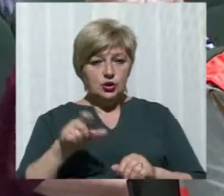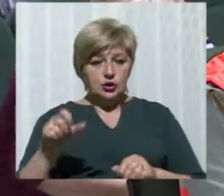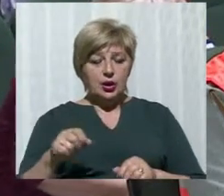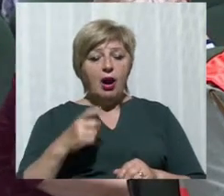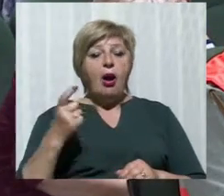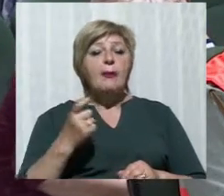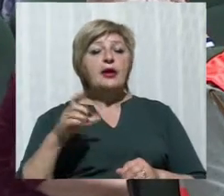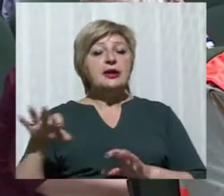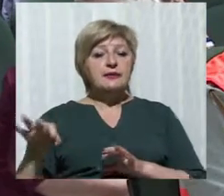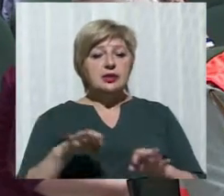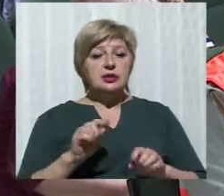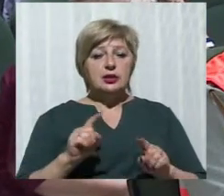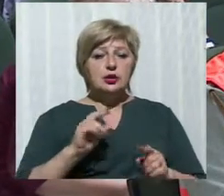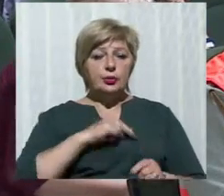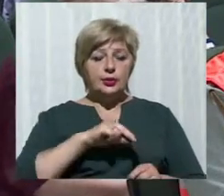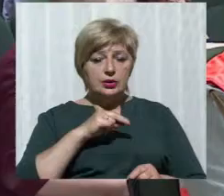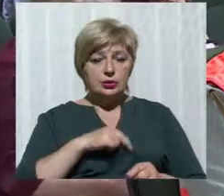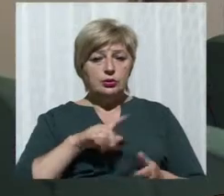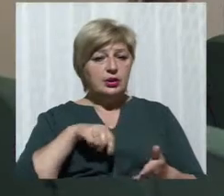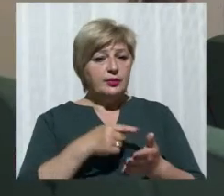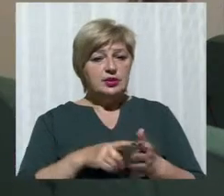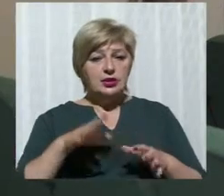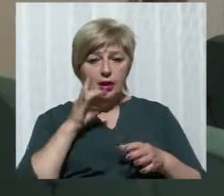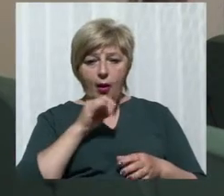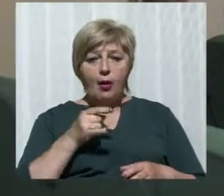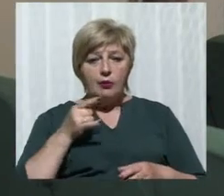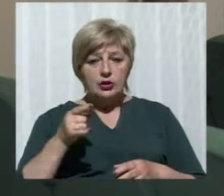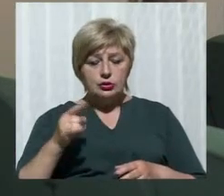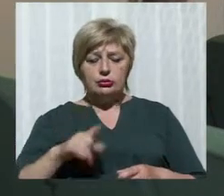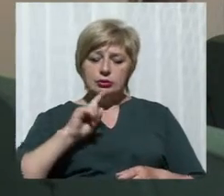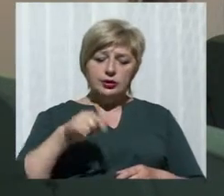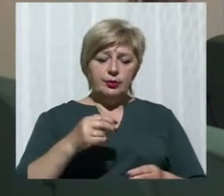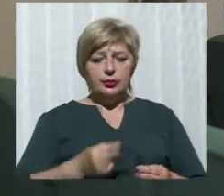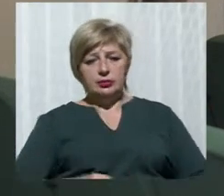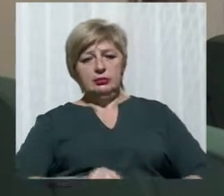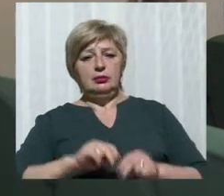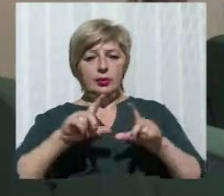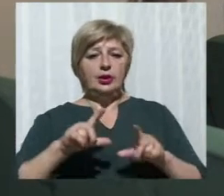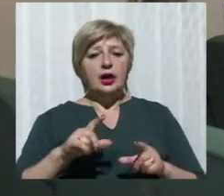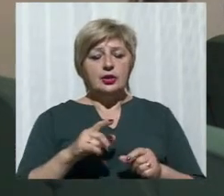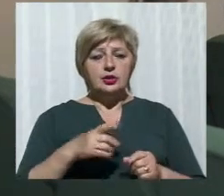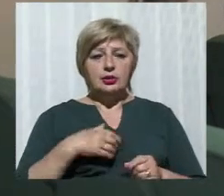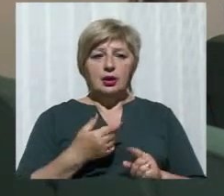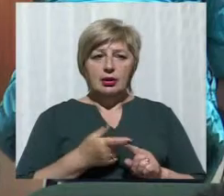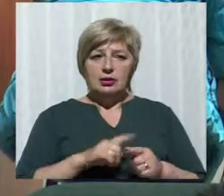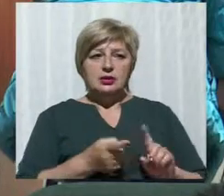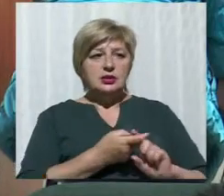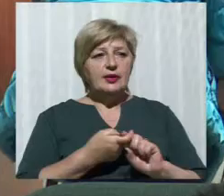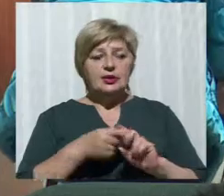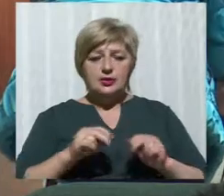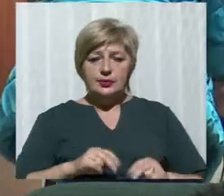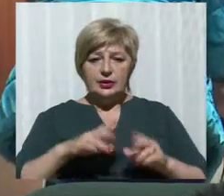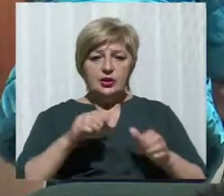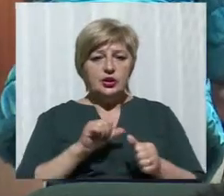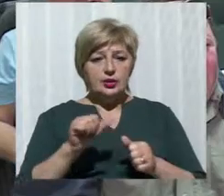Перевізники, що працюють на міських маршрутах, вимагають підвищити вартість проїзду. Таку необхідність вони пояснюють подорожчанням пального та обслуговування.